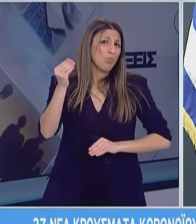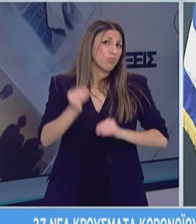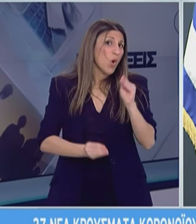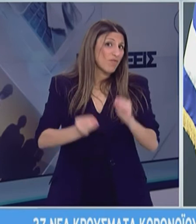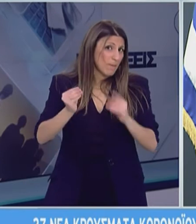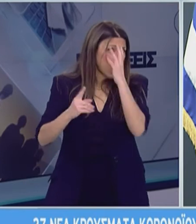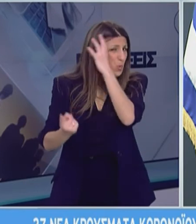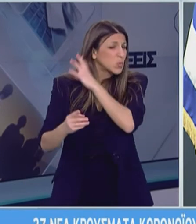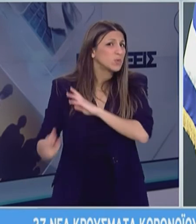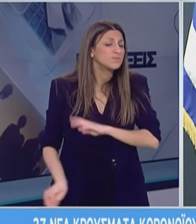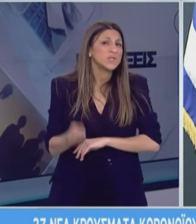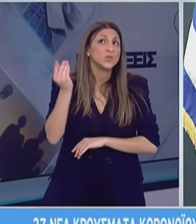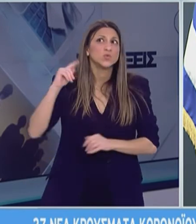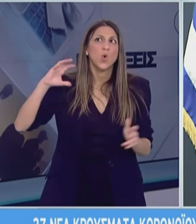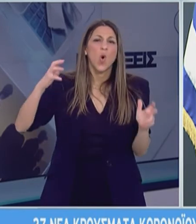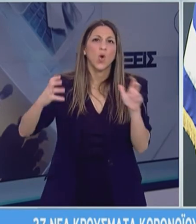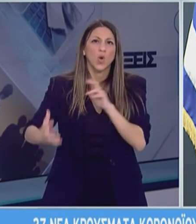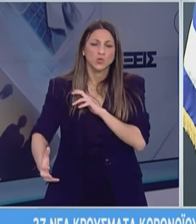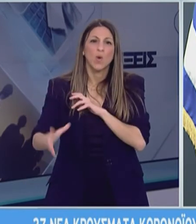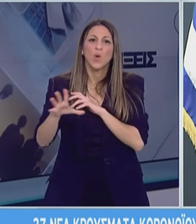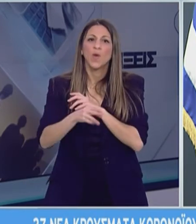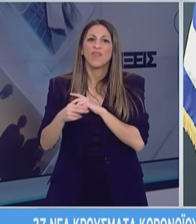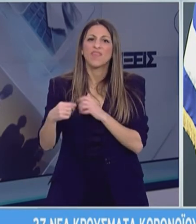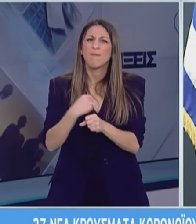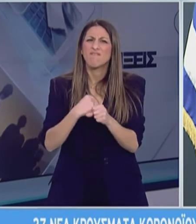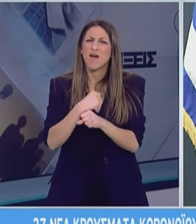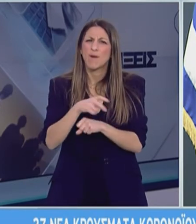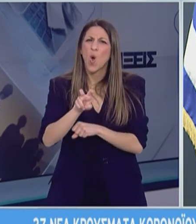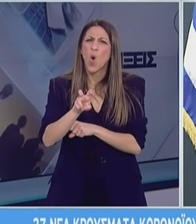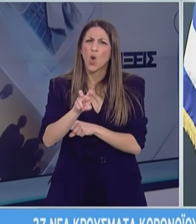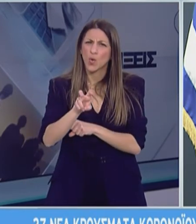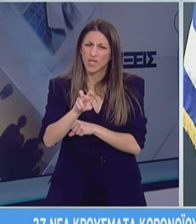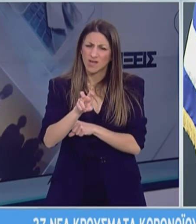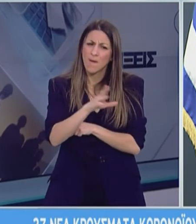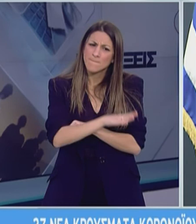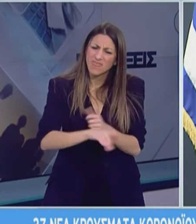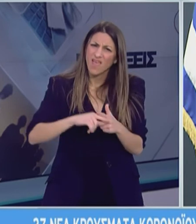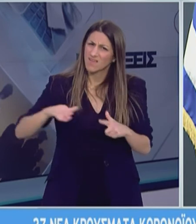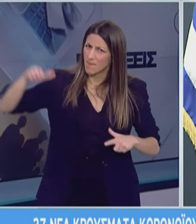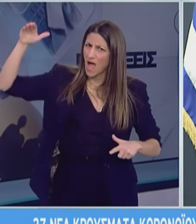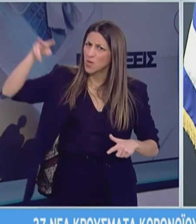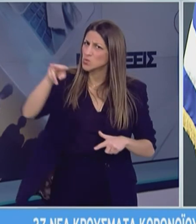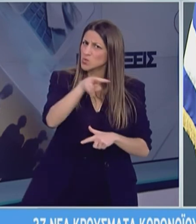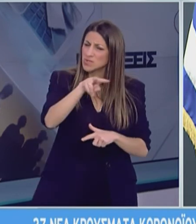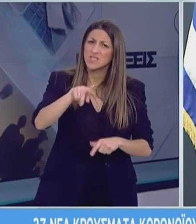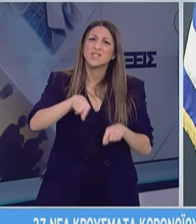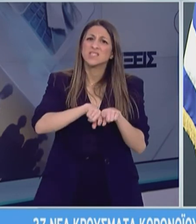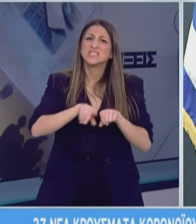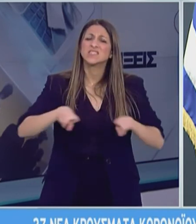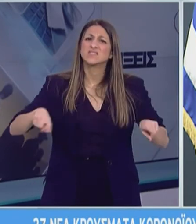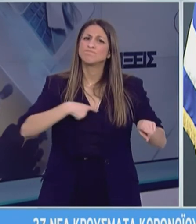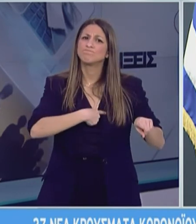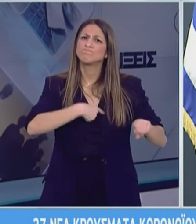συζητάτε σε παγκόσμιο επίπεδο όσον αφορά τη χρήση αυτών των φαρμάκων και στα παιδιά και στους ενήλικες είναι ηλεκτροκαρδιογραφικές